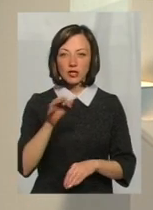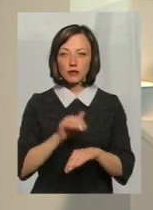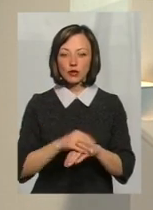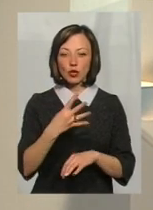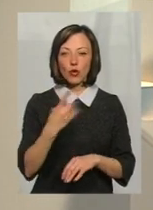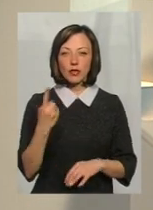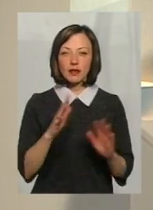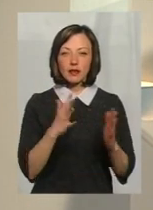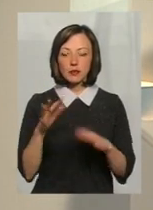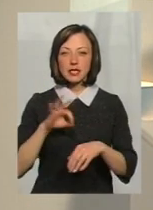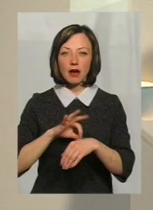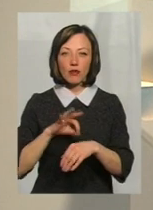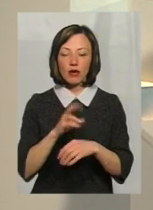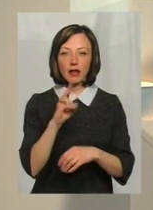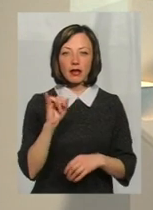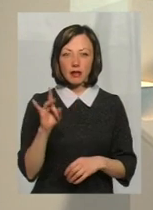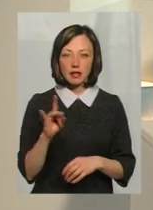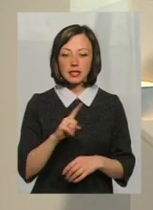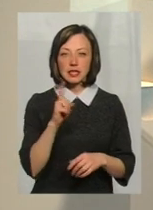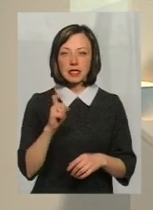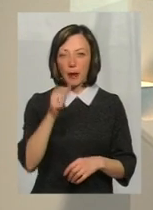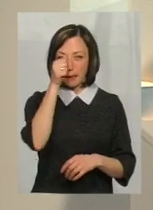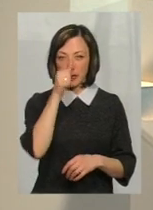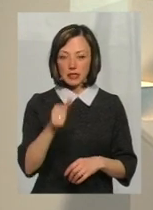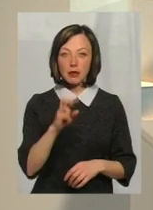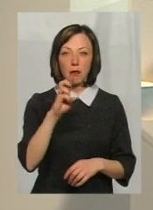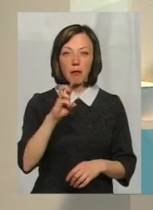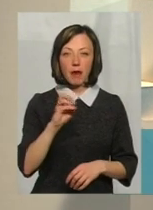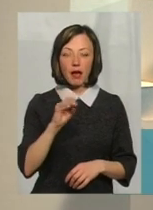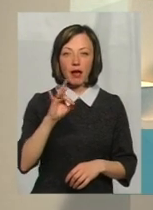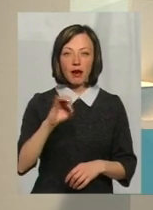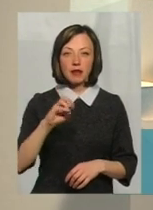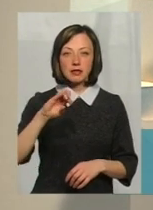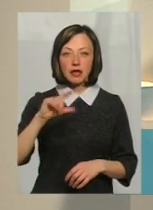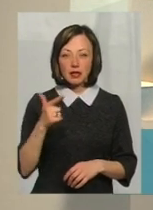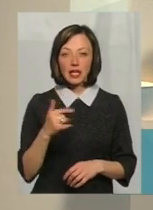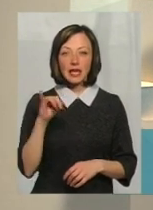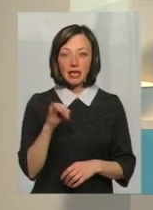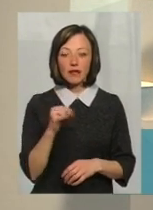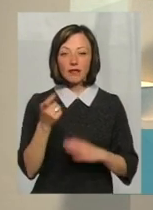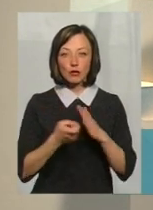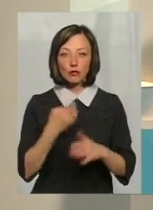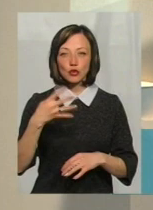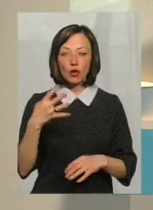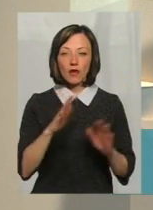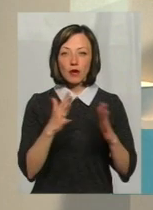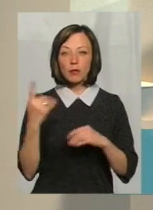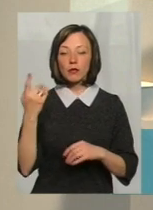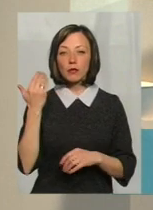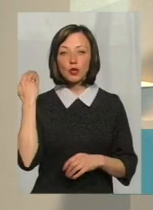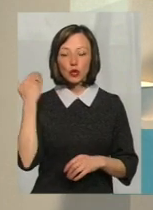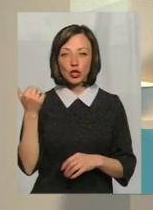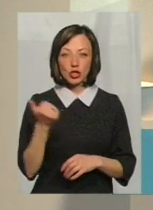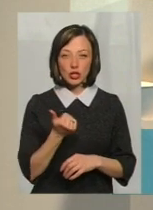41 випадок захворюваності на кір за березень. І відомо про 40 випадків, які вже зауважила за минулий тиждень. Олександра